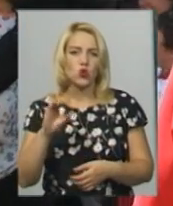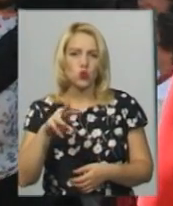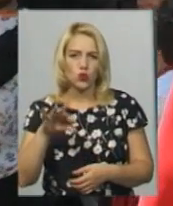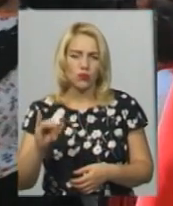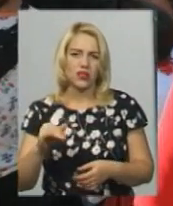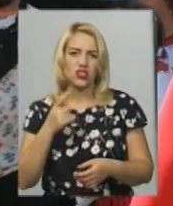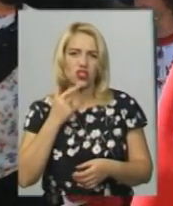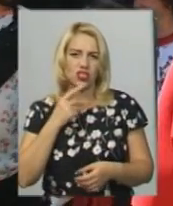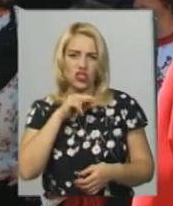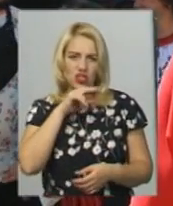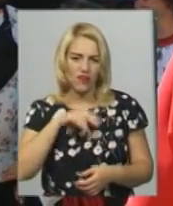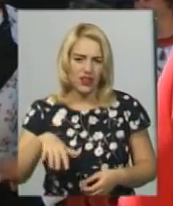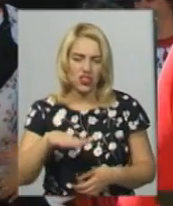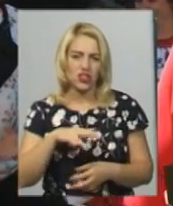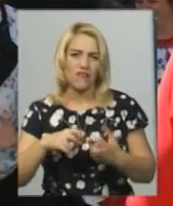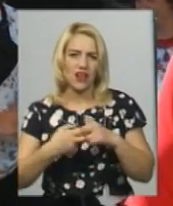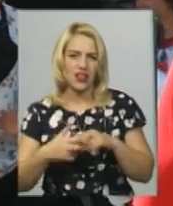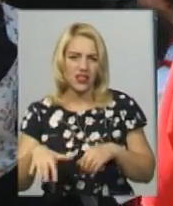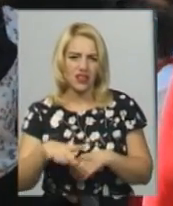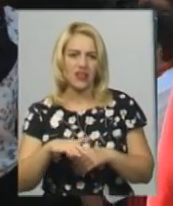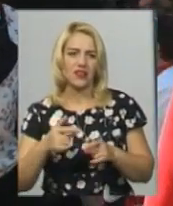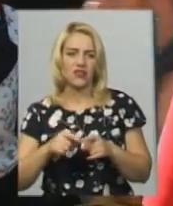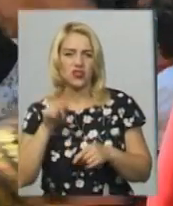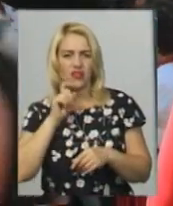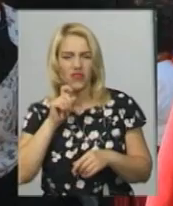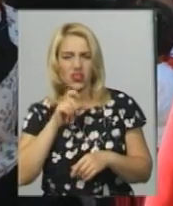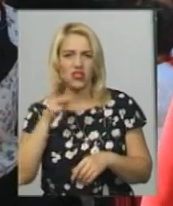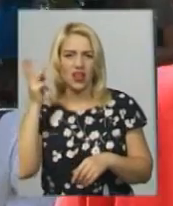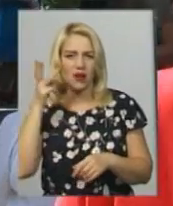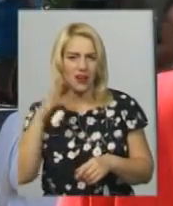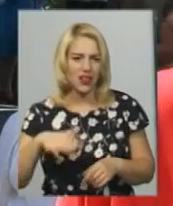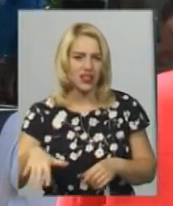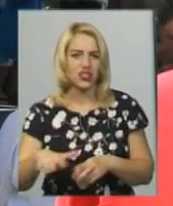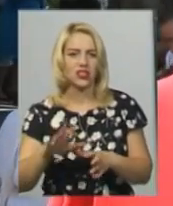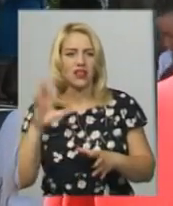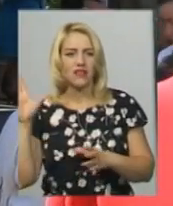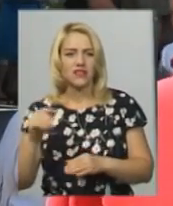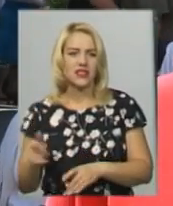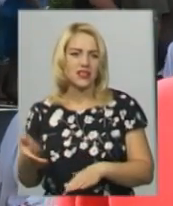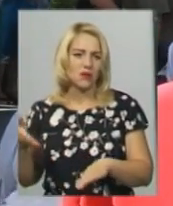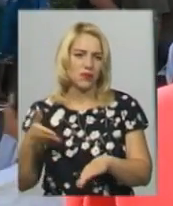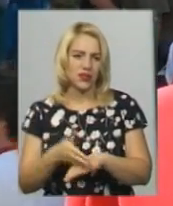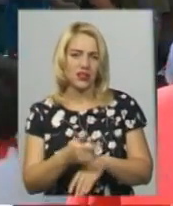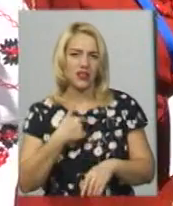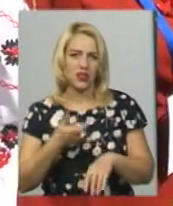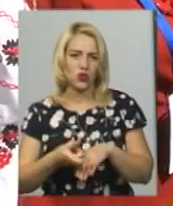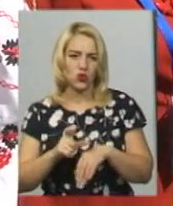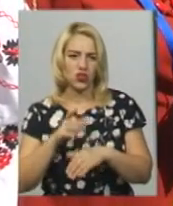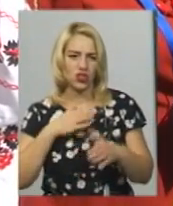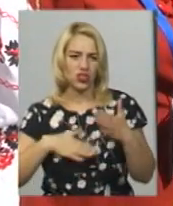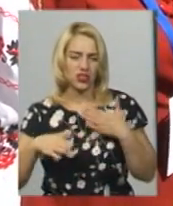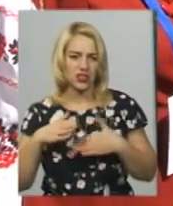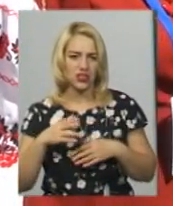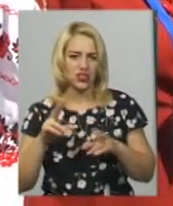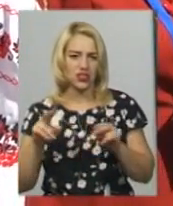Чернівеччина, Франківщина, Бінниччина, Хмельниччина. Вони всі приїхали і я дуже щаслива. Гурт